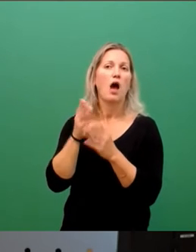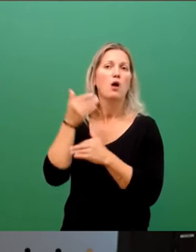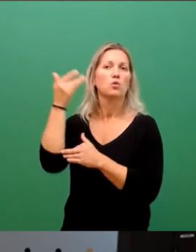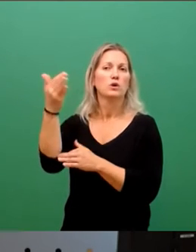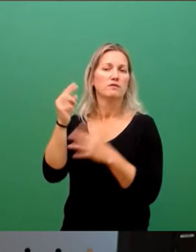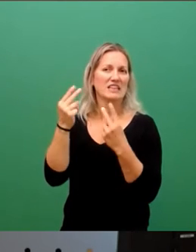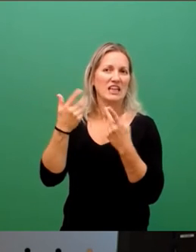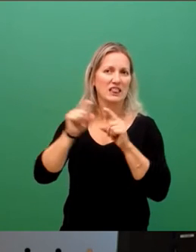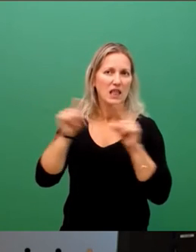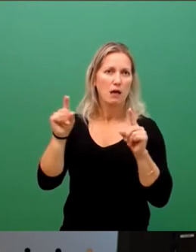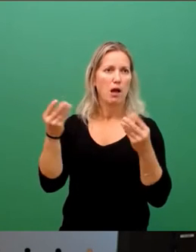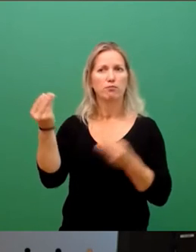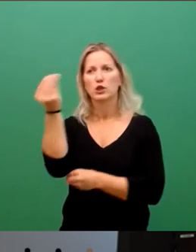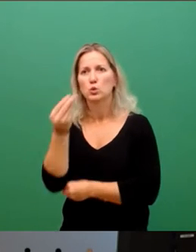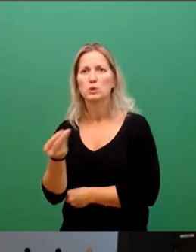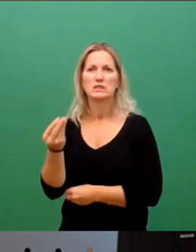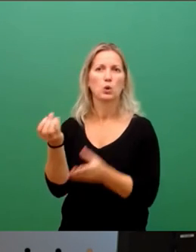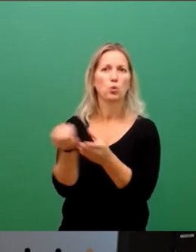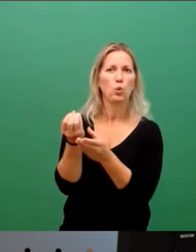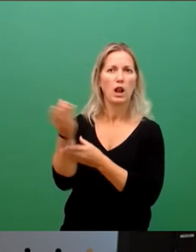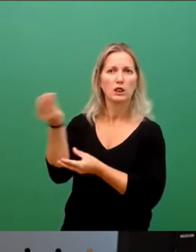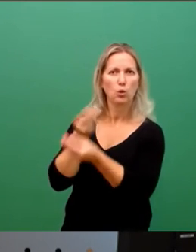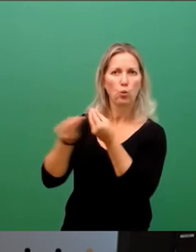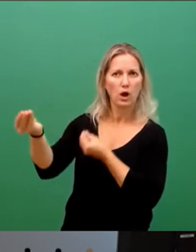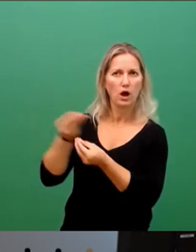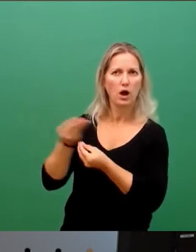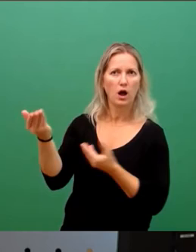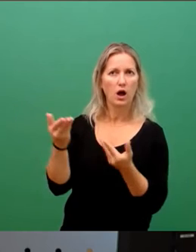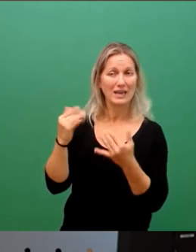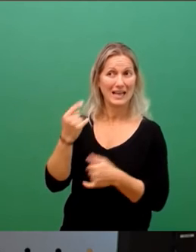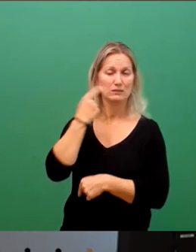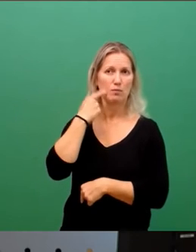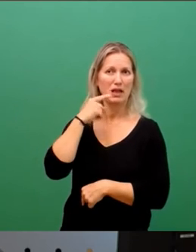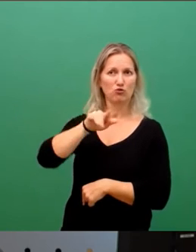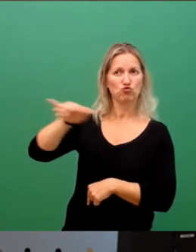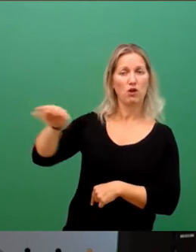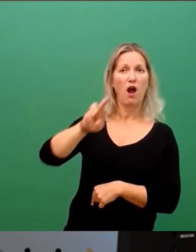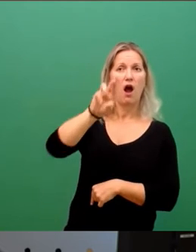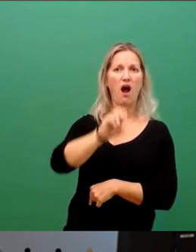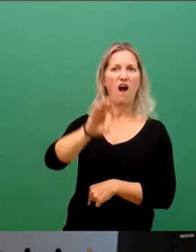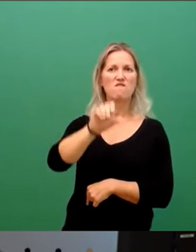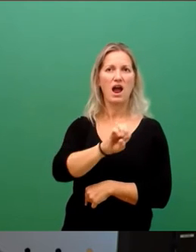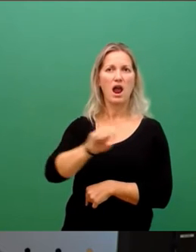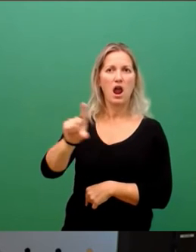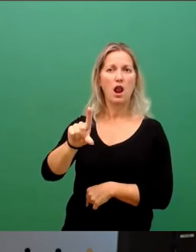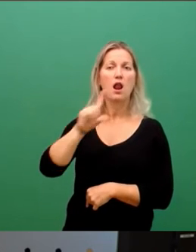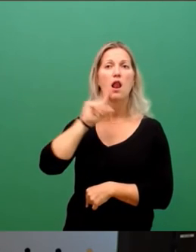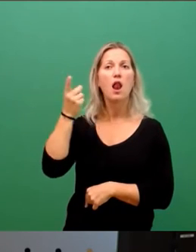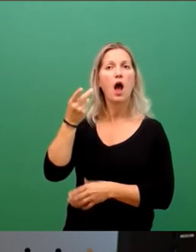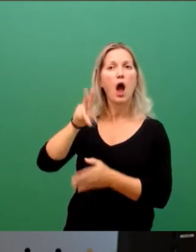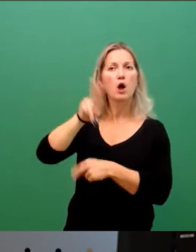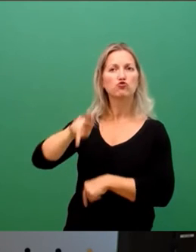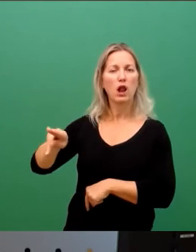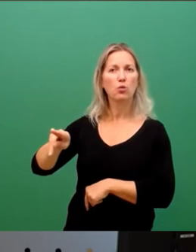Kunst, Kulturaustausch. Also im Moment läuft ja dort gerade eine Raphael-Ausstellung der Staatlichen Kunstsammlung oder in